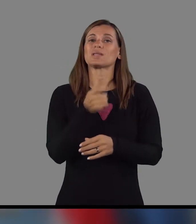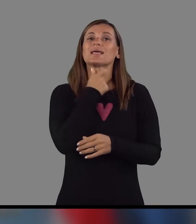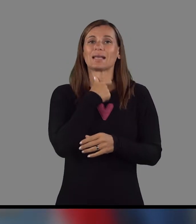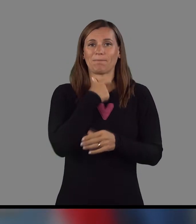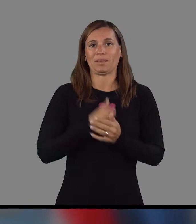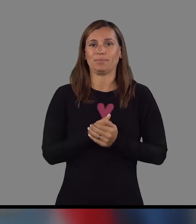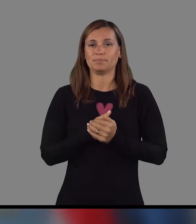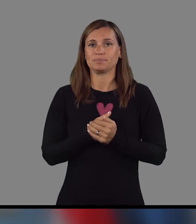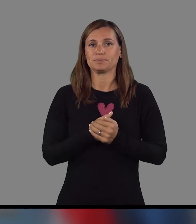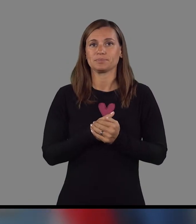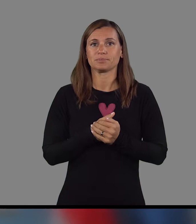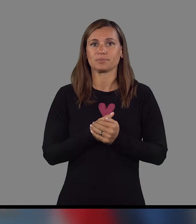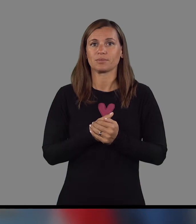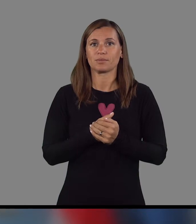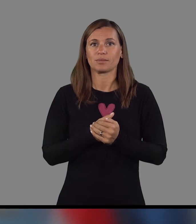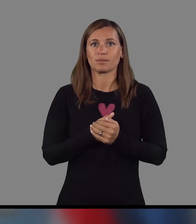gripi.